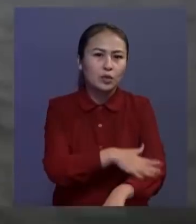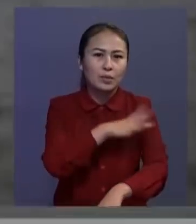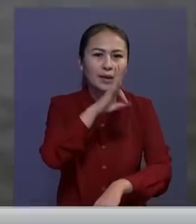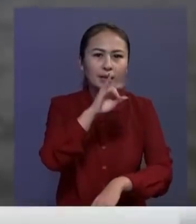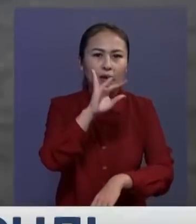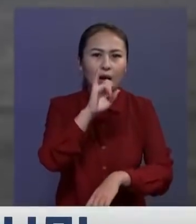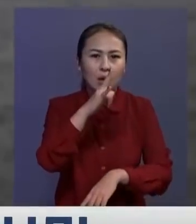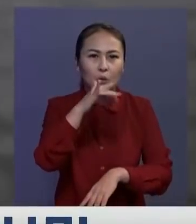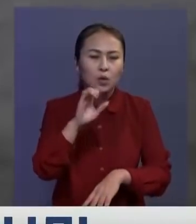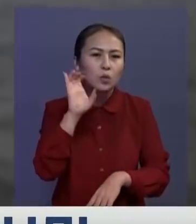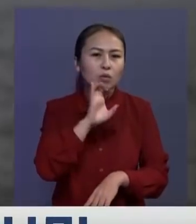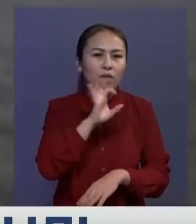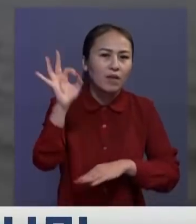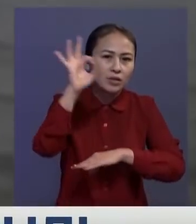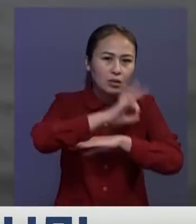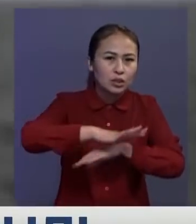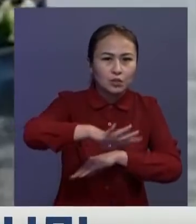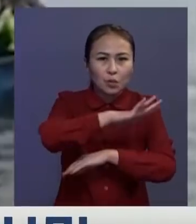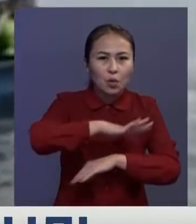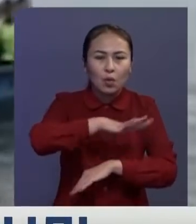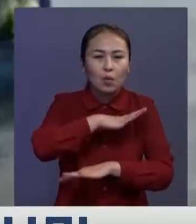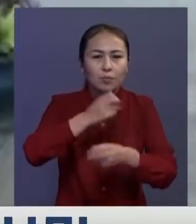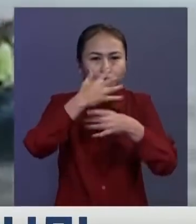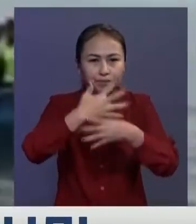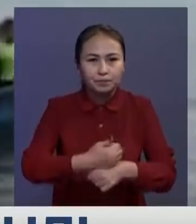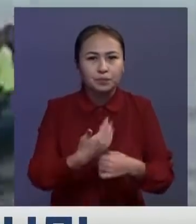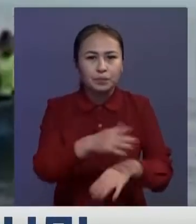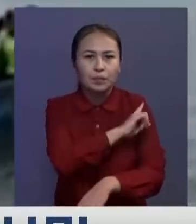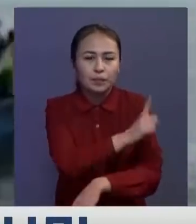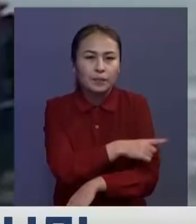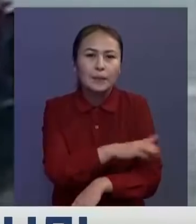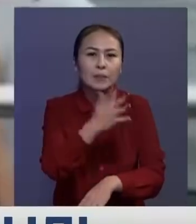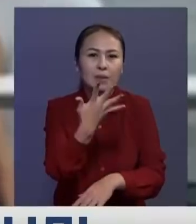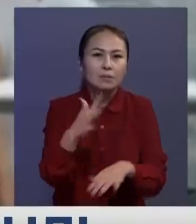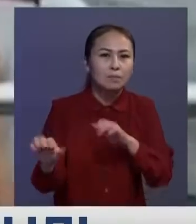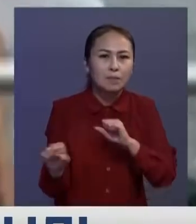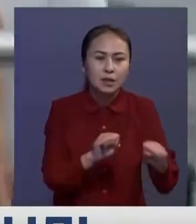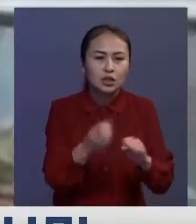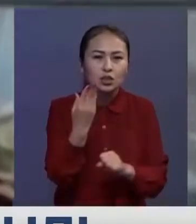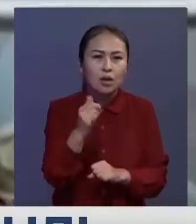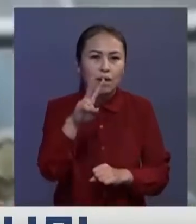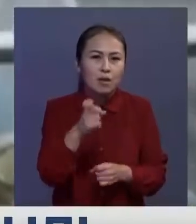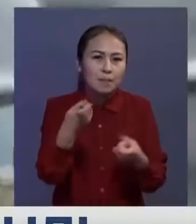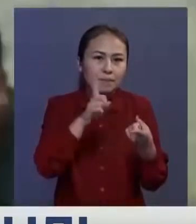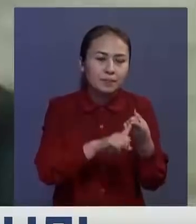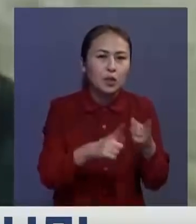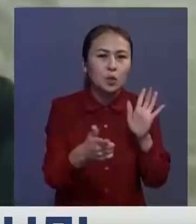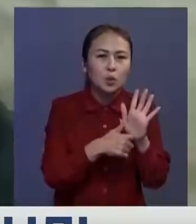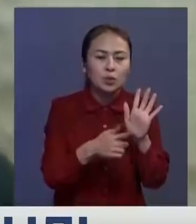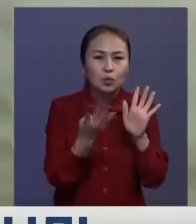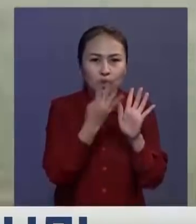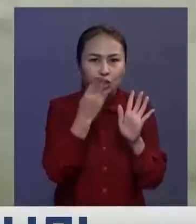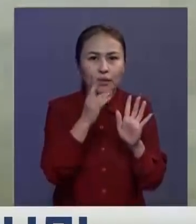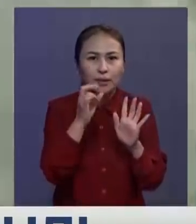көп ұзамай Никарагуаның солстық шығыс жағалауына жетіп ойран салуы мүмкін, оның қуаты 5 балдық шықала бойынша төртінші денгеге